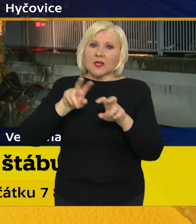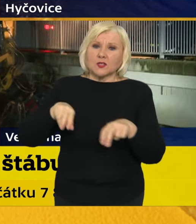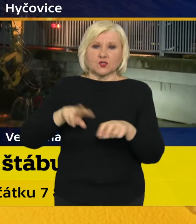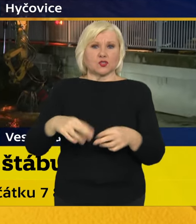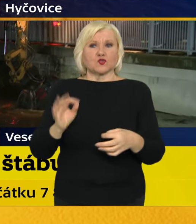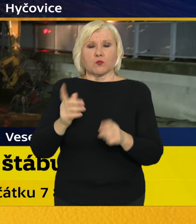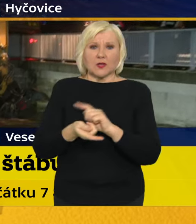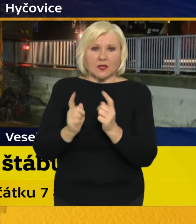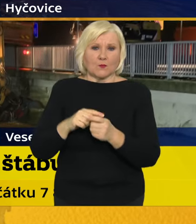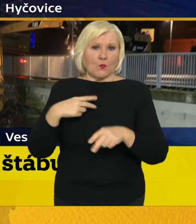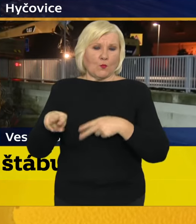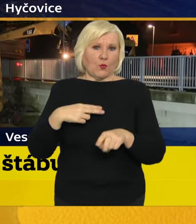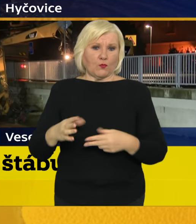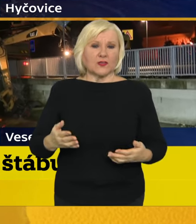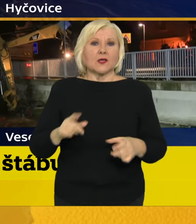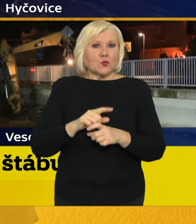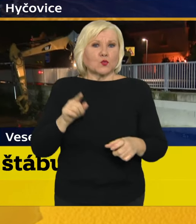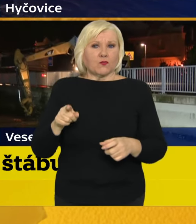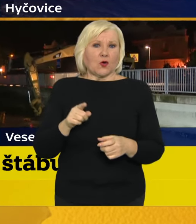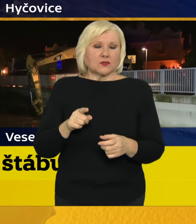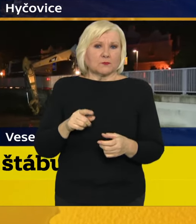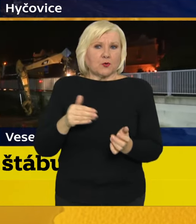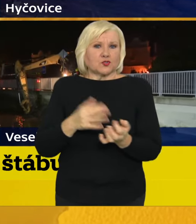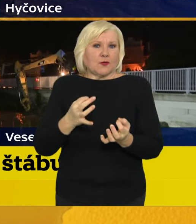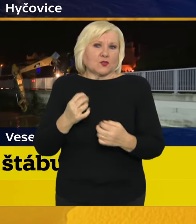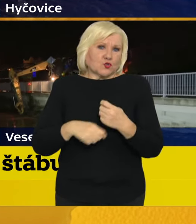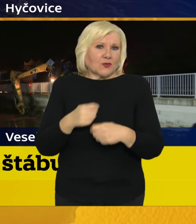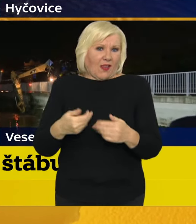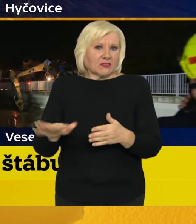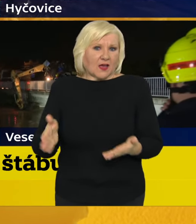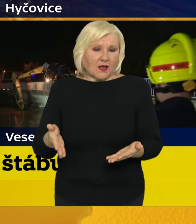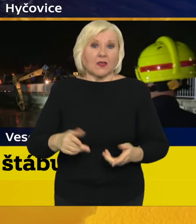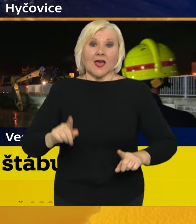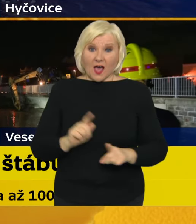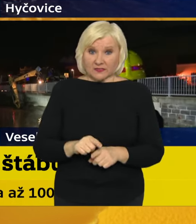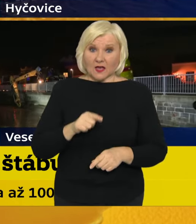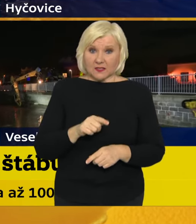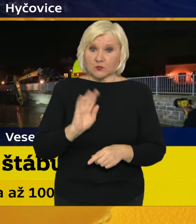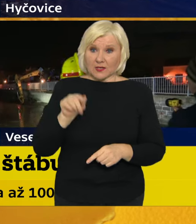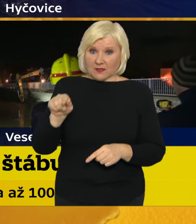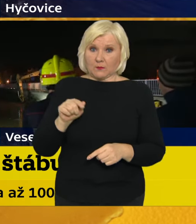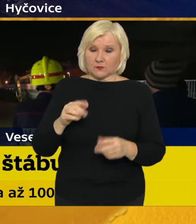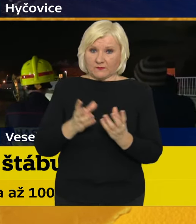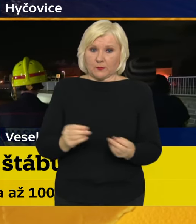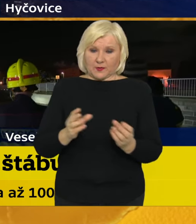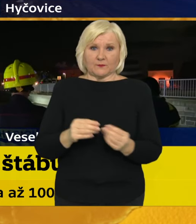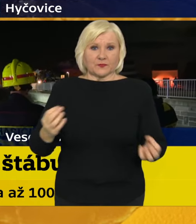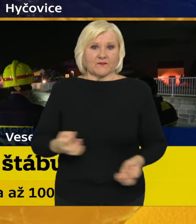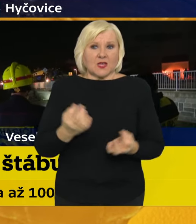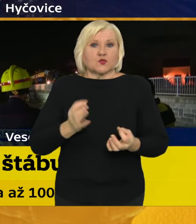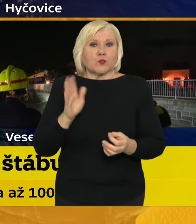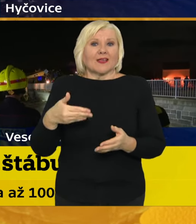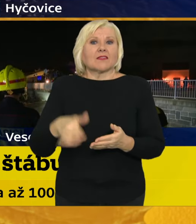pro vládu v tuhle chvíli, aby mohla dělat nějaké kroky. A zřejmě zda tedy otevřete i otázku té následné pomoci a